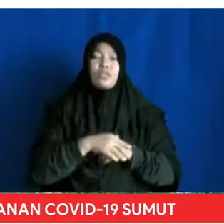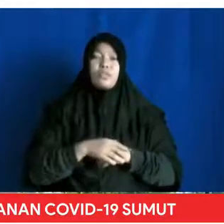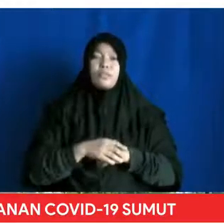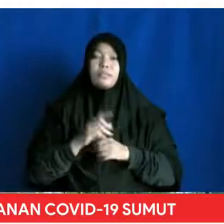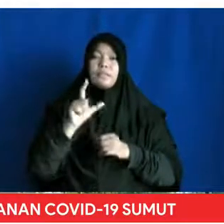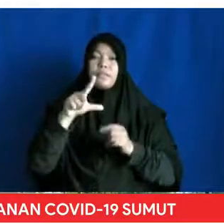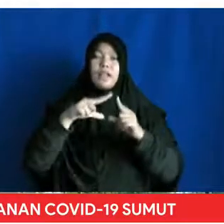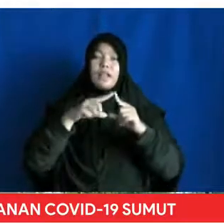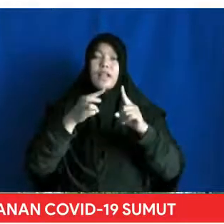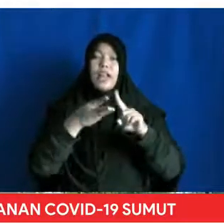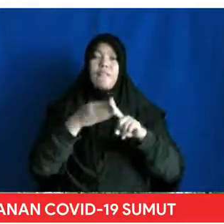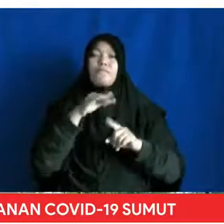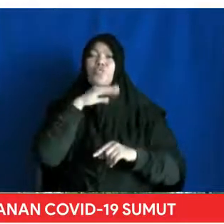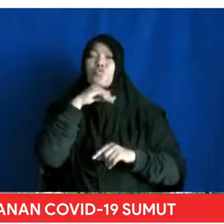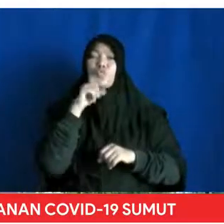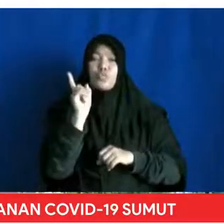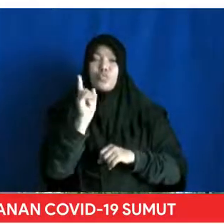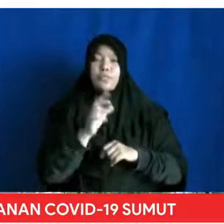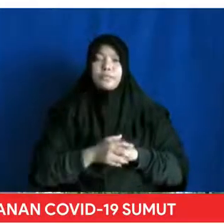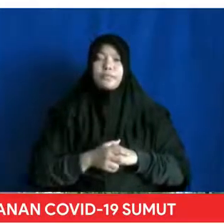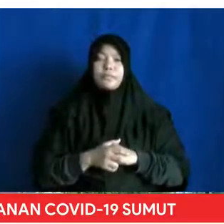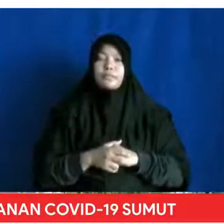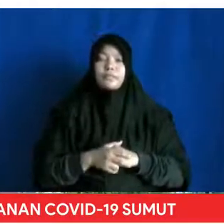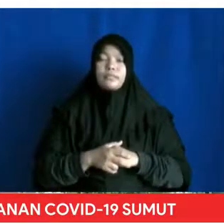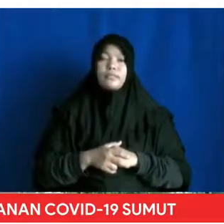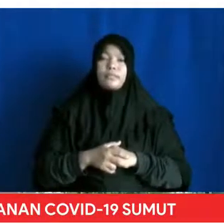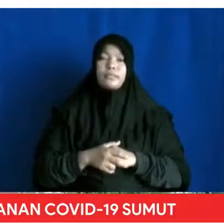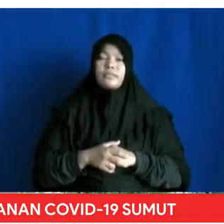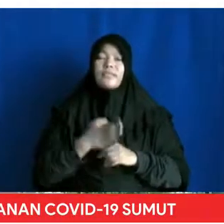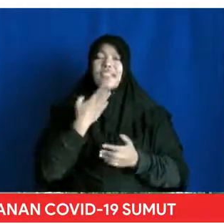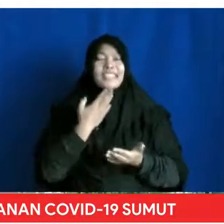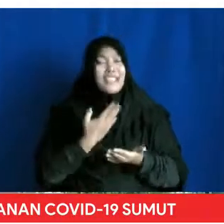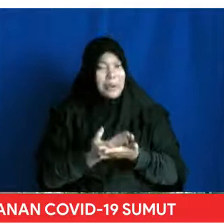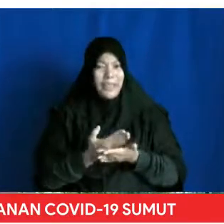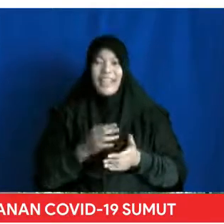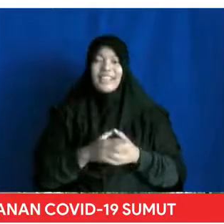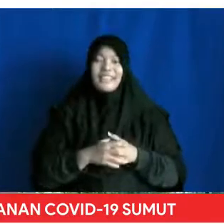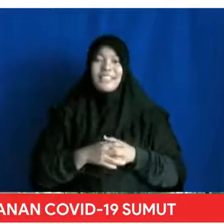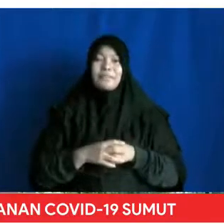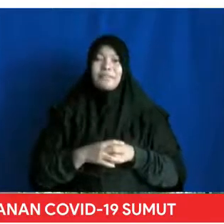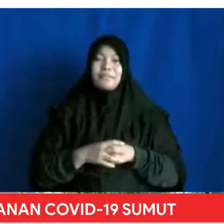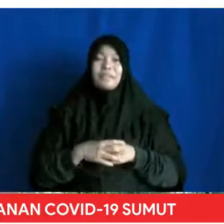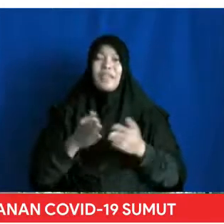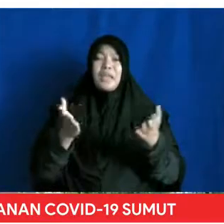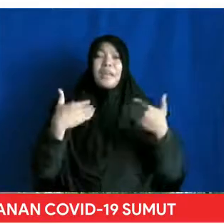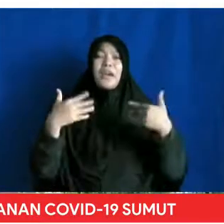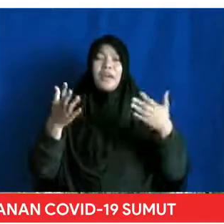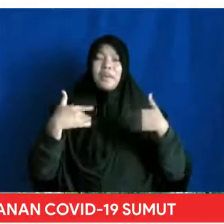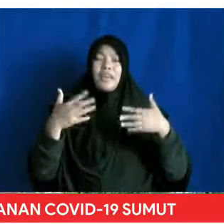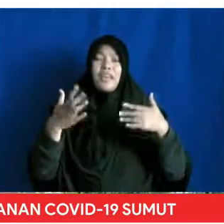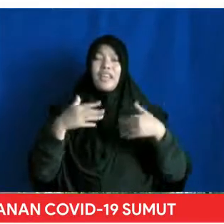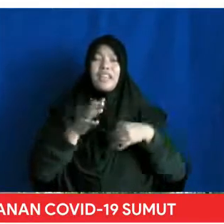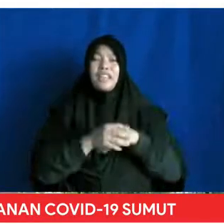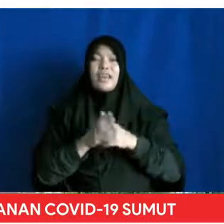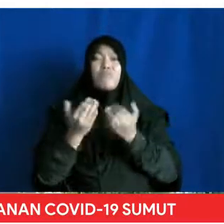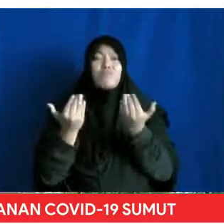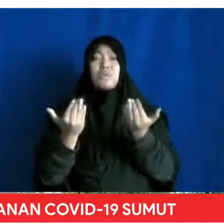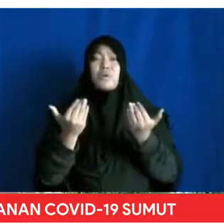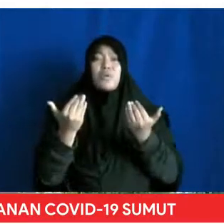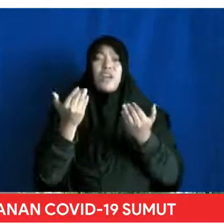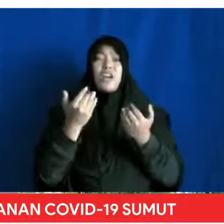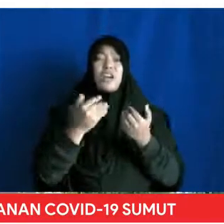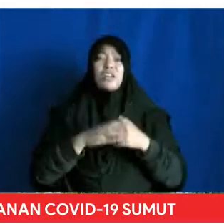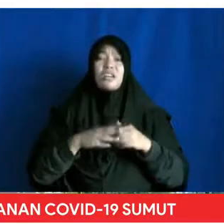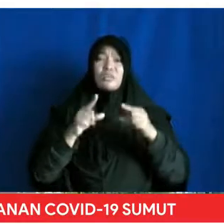telah dilakukan kepada mereka Saya rasa demikian Terima kasih atas perhatiannya Marilah terus kita sama-sama berdoa Agar